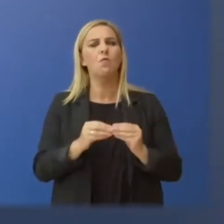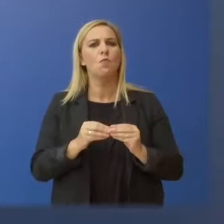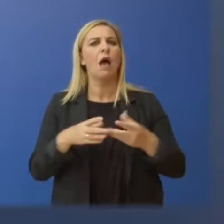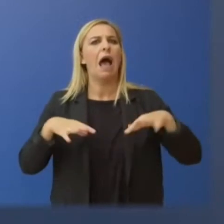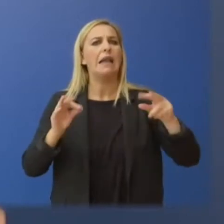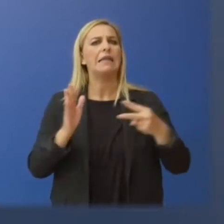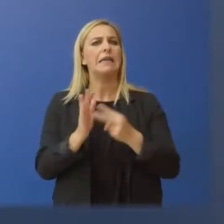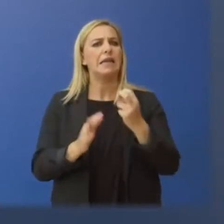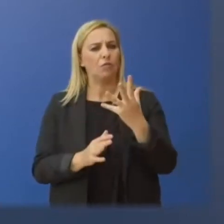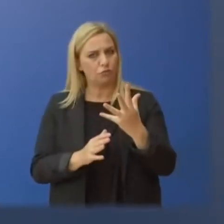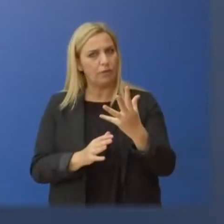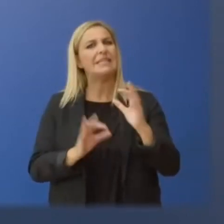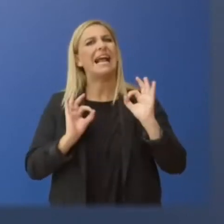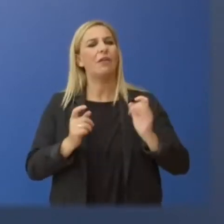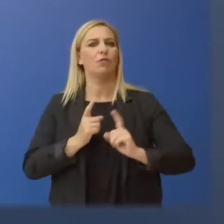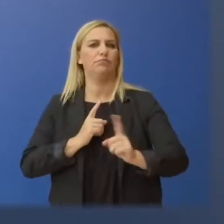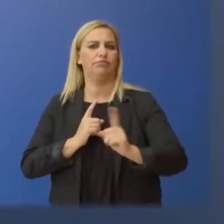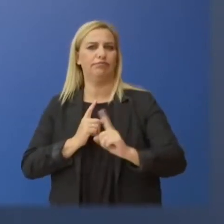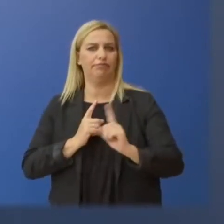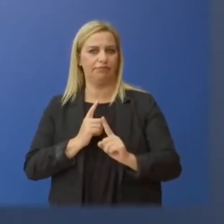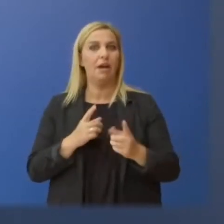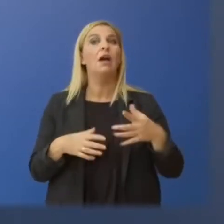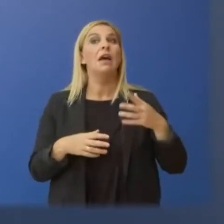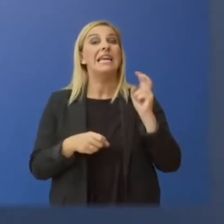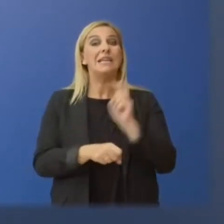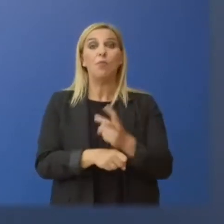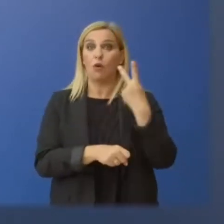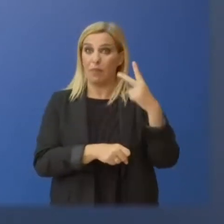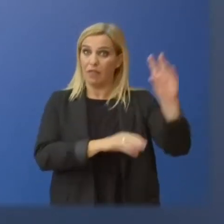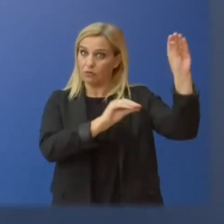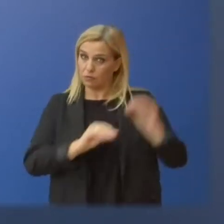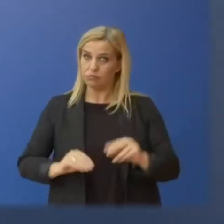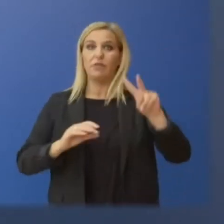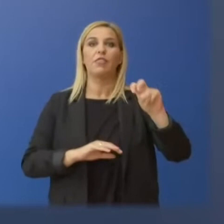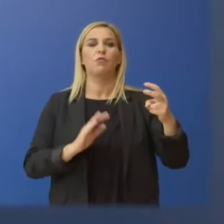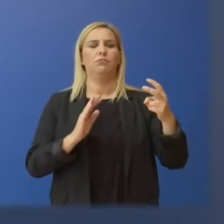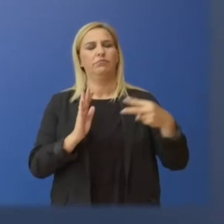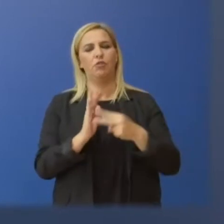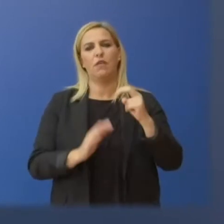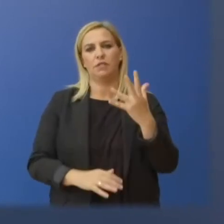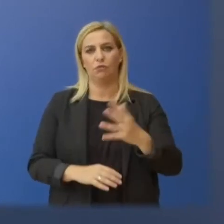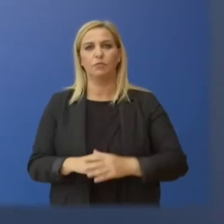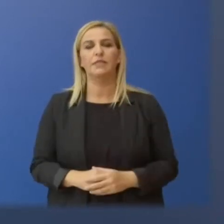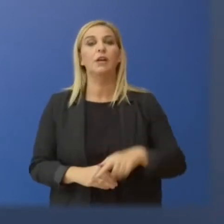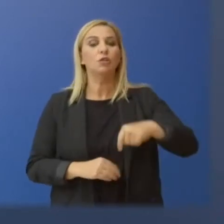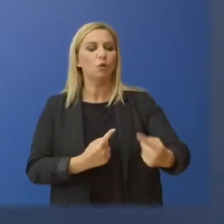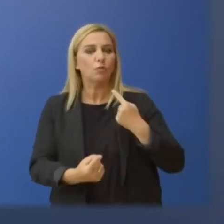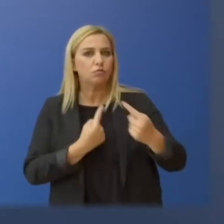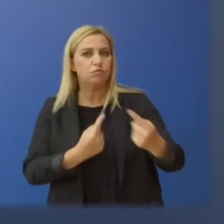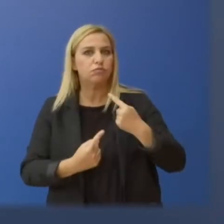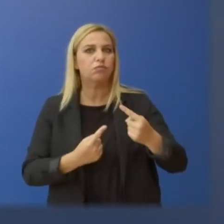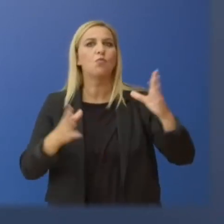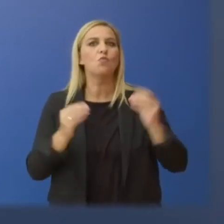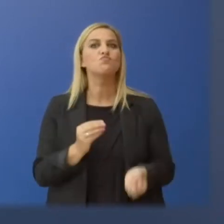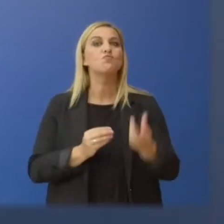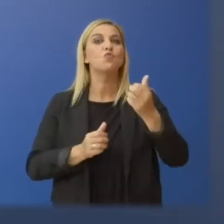2025, οπότε θα παροδοθούν και τα υπόλοιπα 200. Επίσης, ολοκληρώνεται η δημόσια διαβούλευση για το νέο διαγωνισμό που